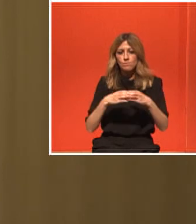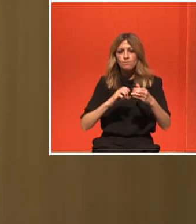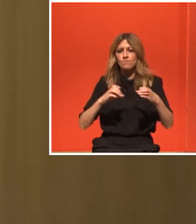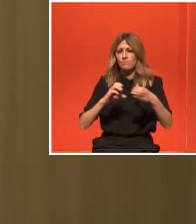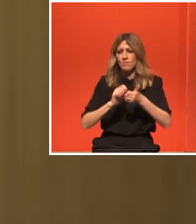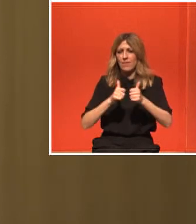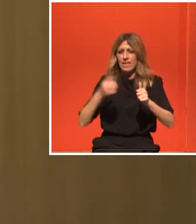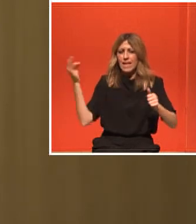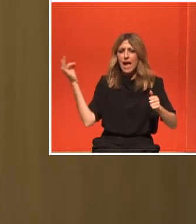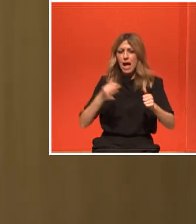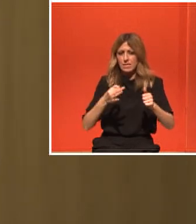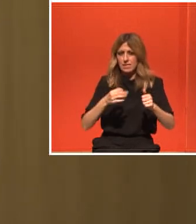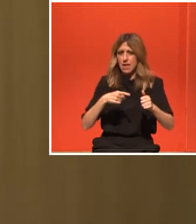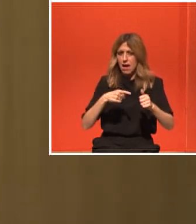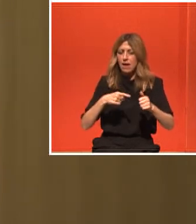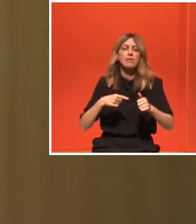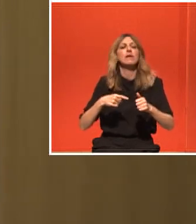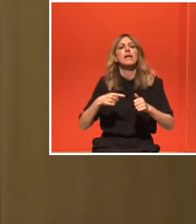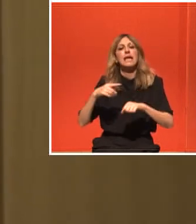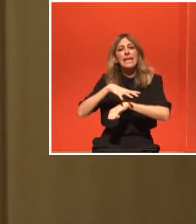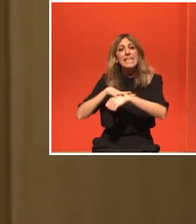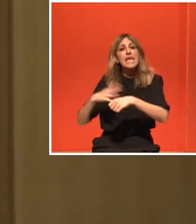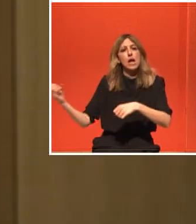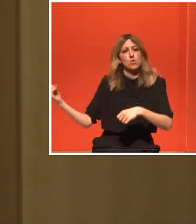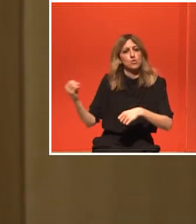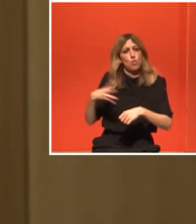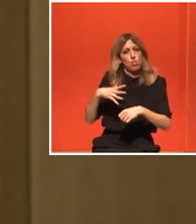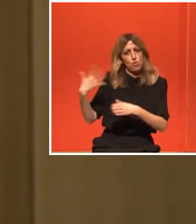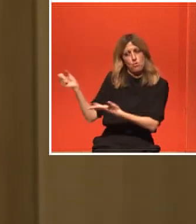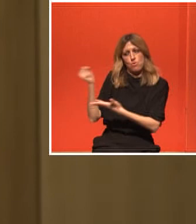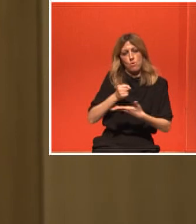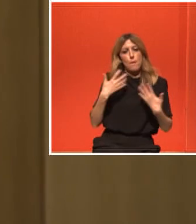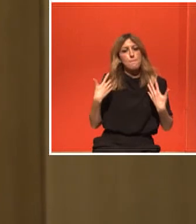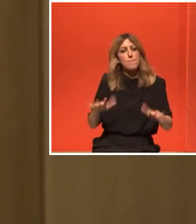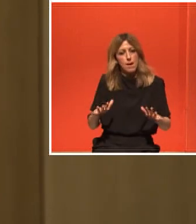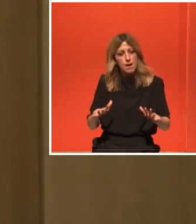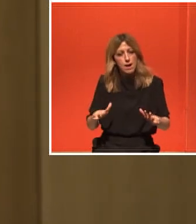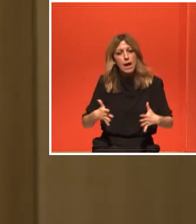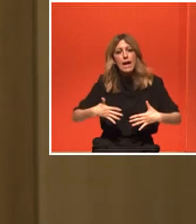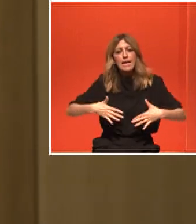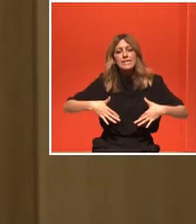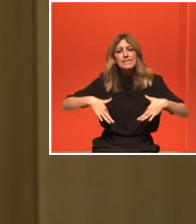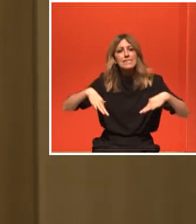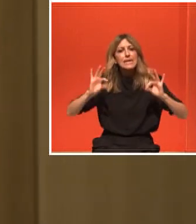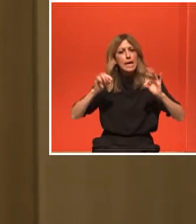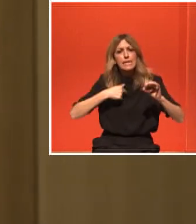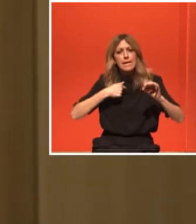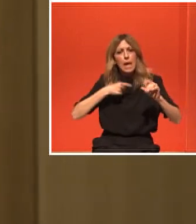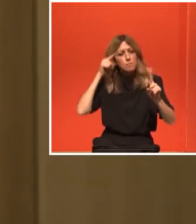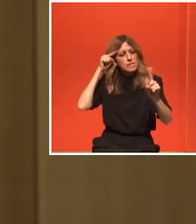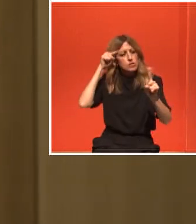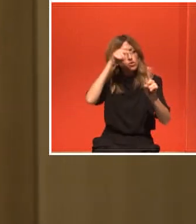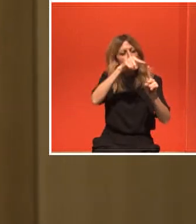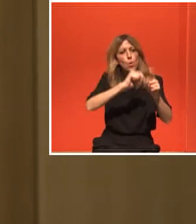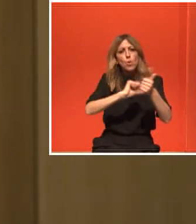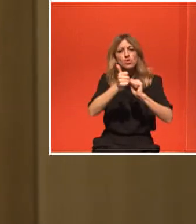Νιάρχος προς τον Ελληνικό Αθλητισμό. Ξεκίνησε δειλά-δειλά κοντά στον νέο ταραντούχο αθλητή, αλλά είναι τέτοιος